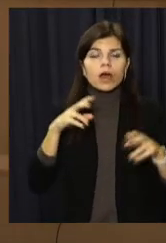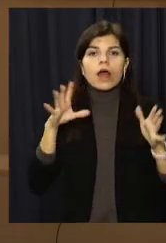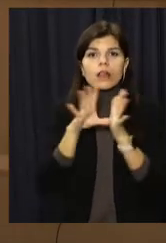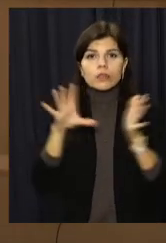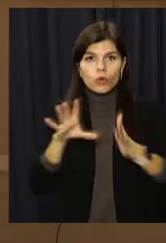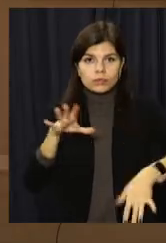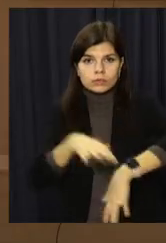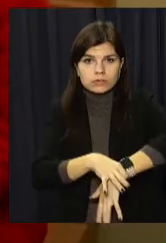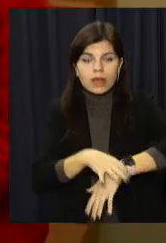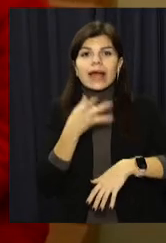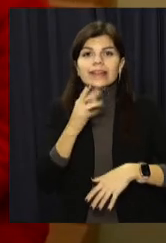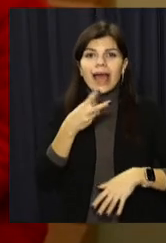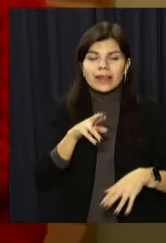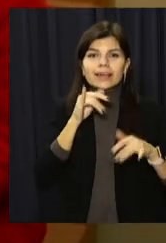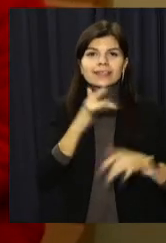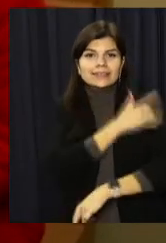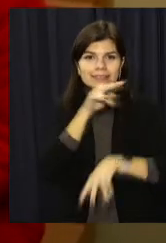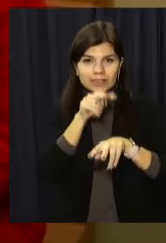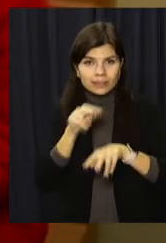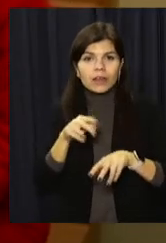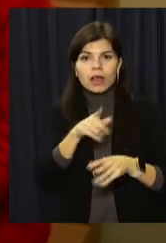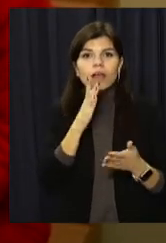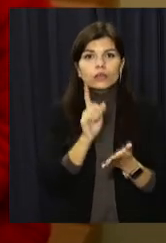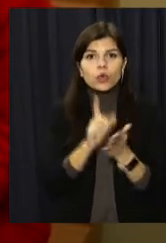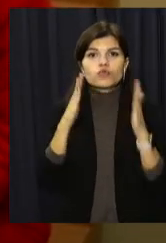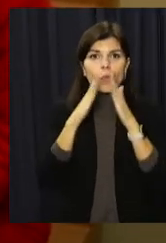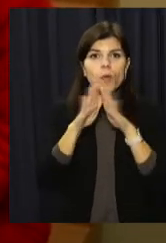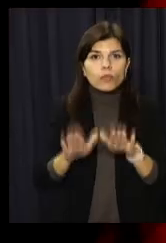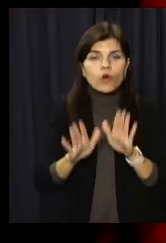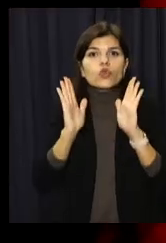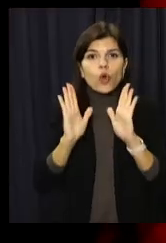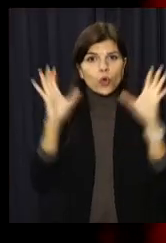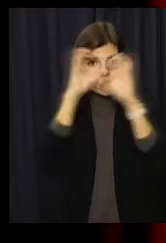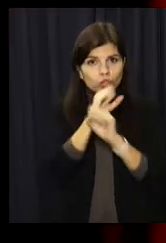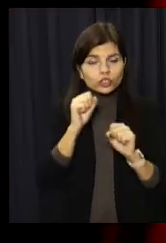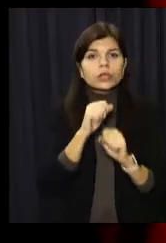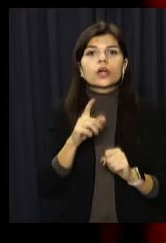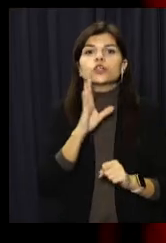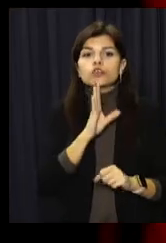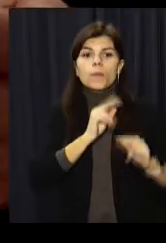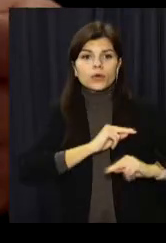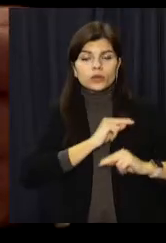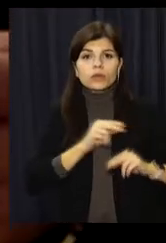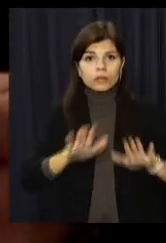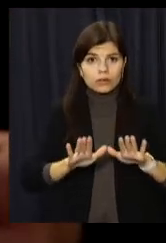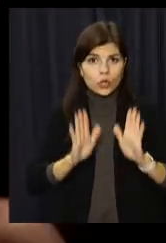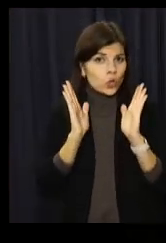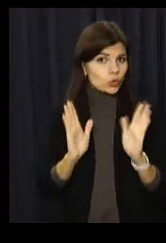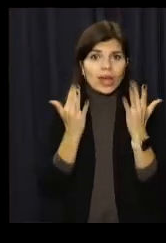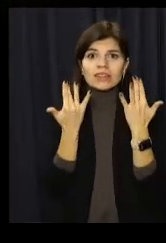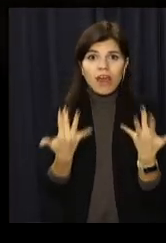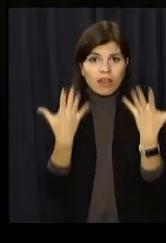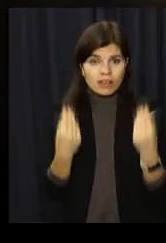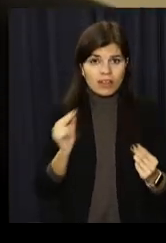електронного браслета. Няня-санітарка Вікторія Богомас має перебувати вдома лише вночі. Дівчина пропрацювала у